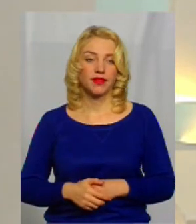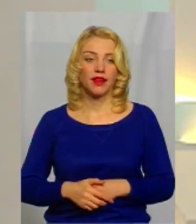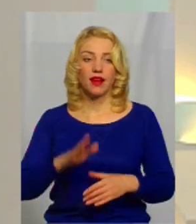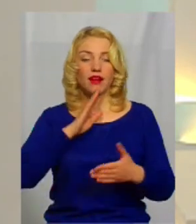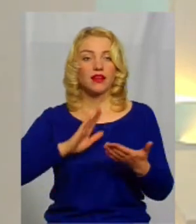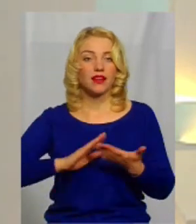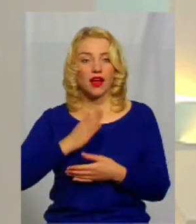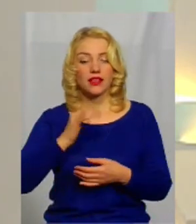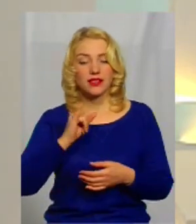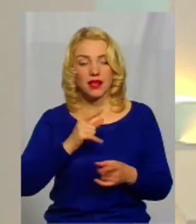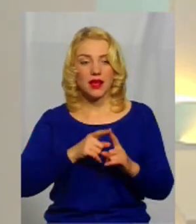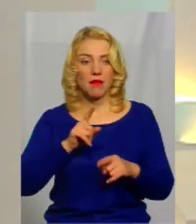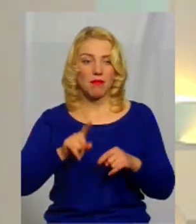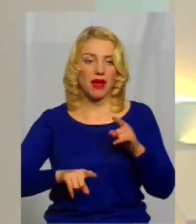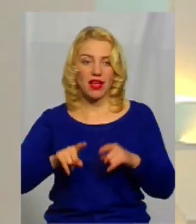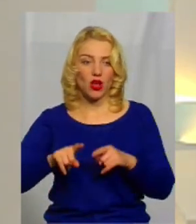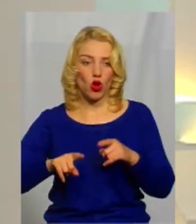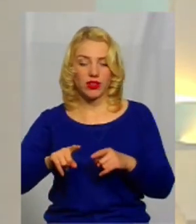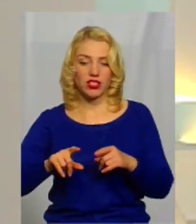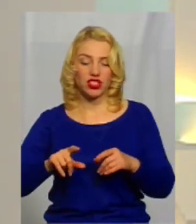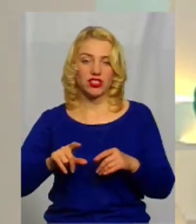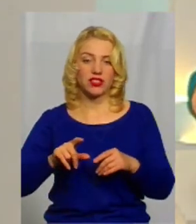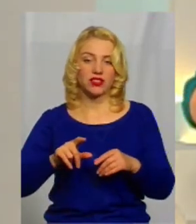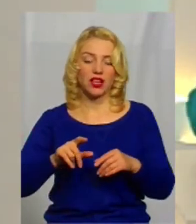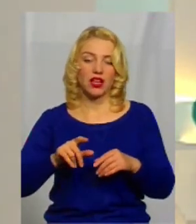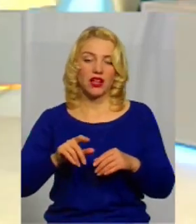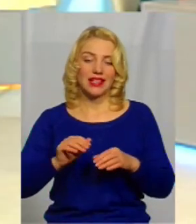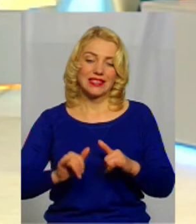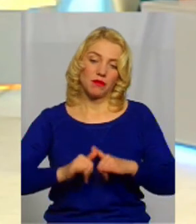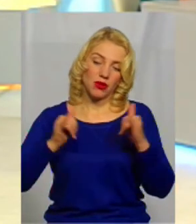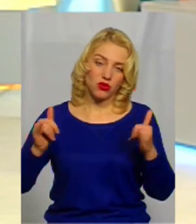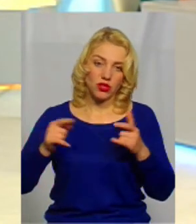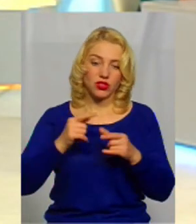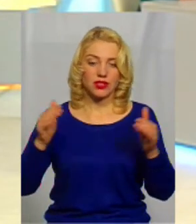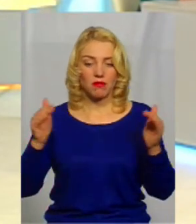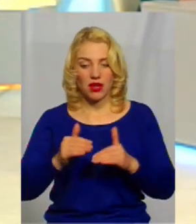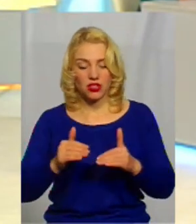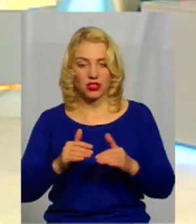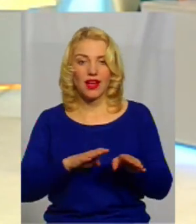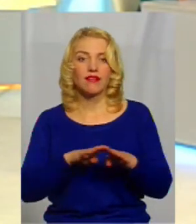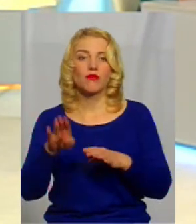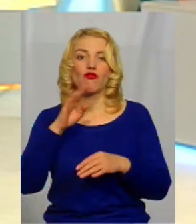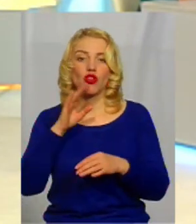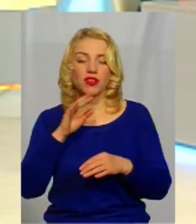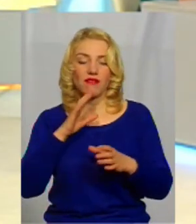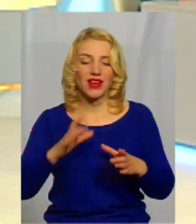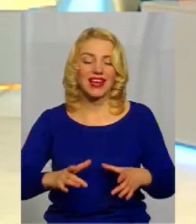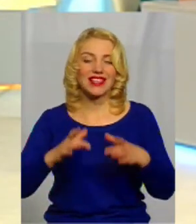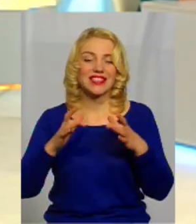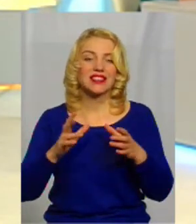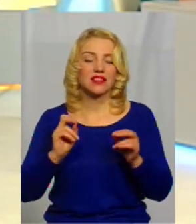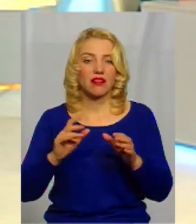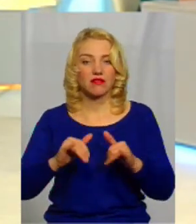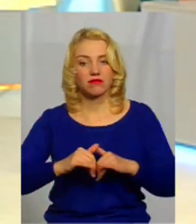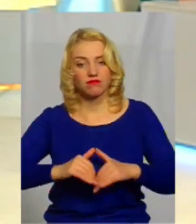якість і періодичність збільшується, зменшується. Рівень води в криницях, вода є, її не дістати.